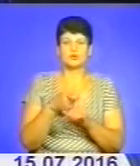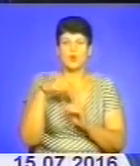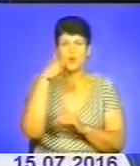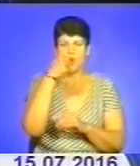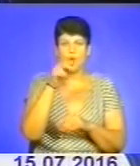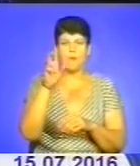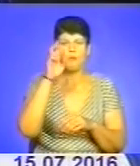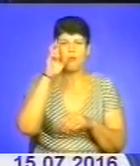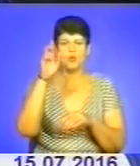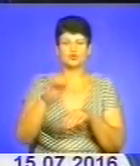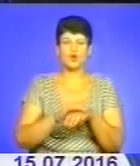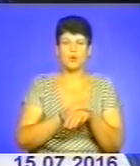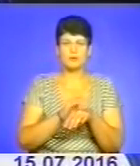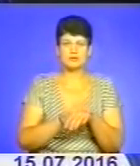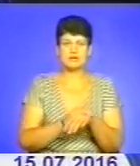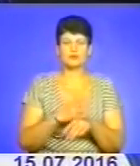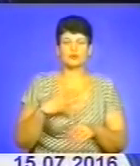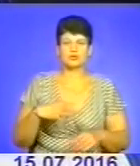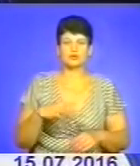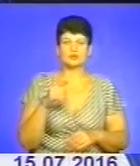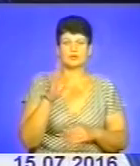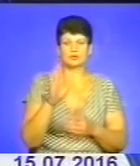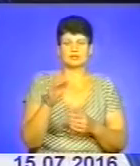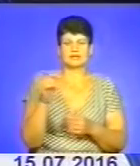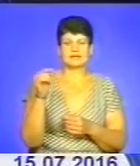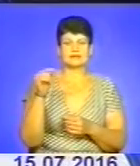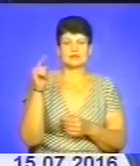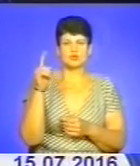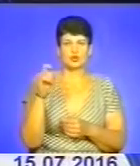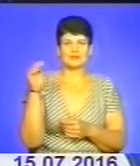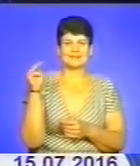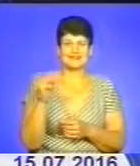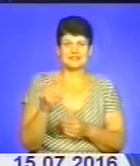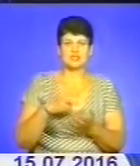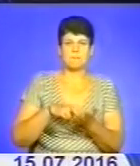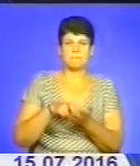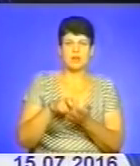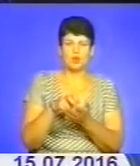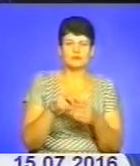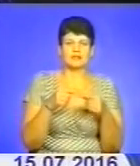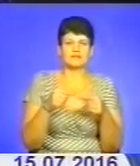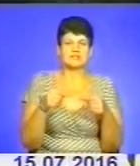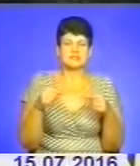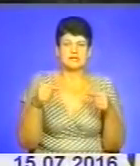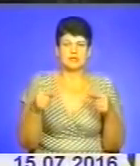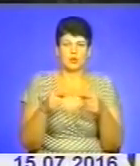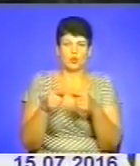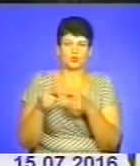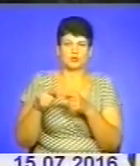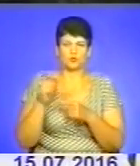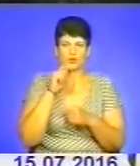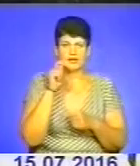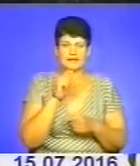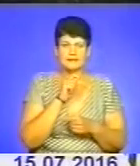Очікується, що учасниками прощі стануть понад 100 тисяч паломників з різних куточків України, а також діаспора. На